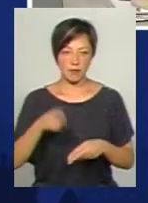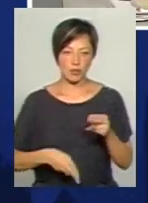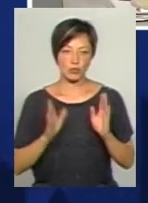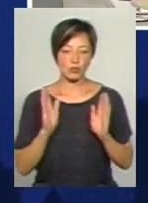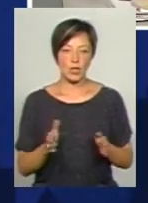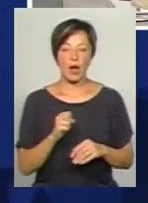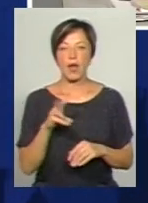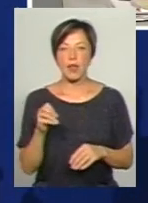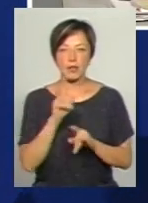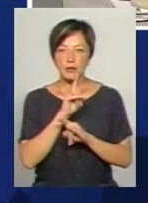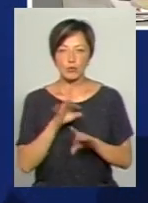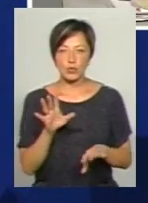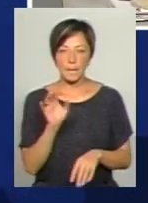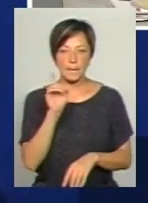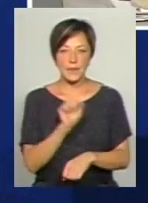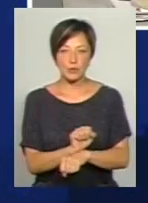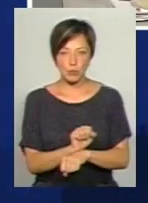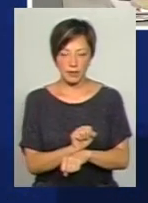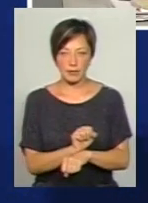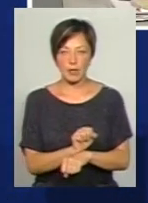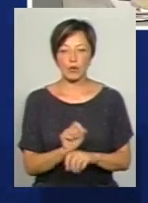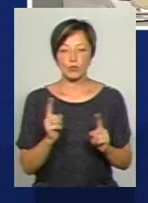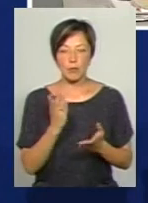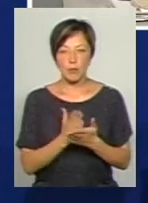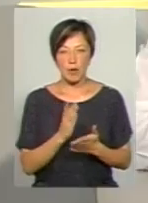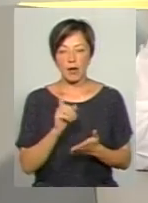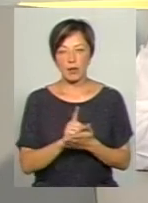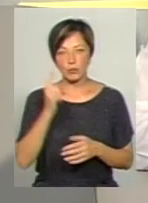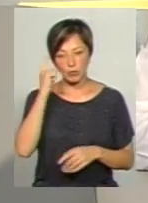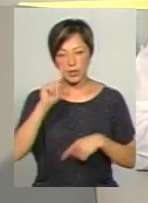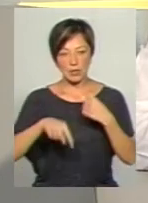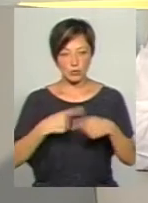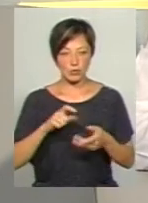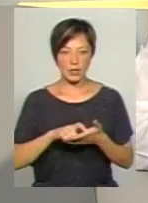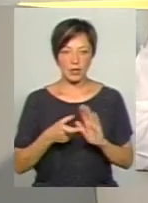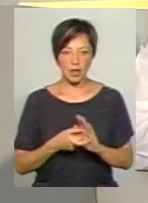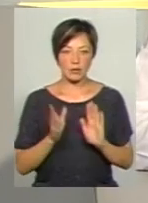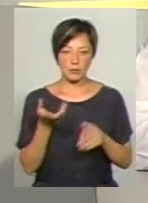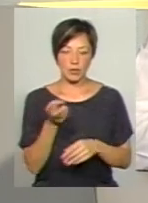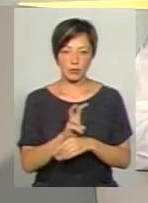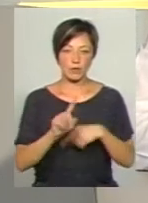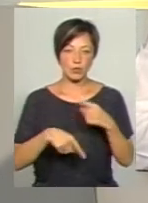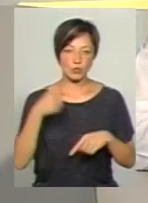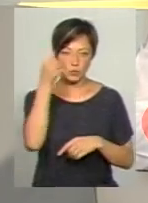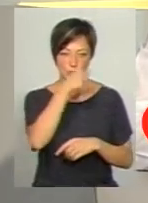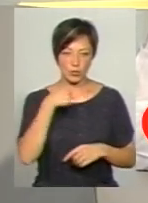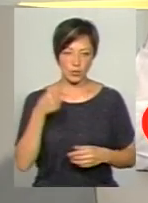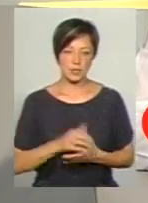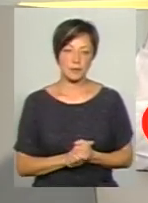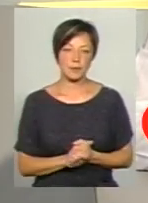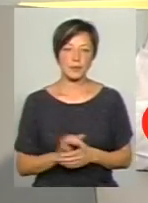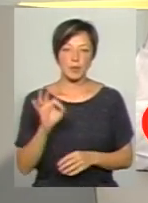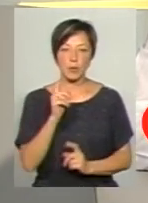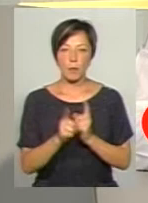завершений, але він не буде призупинений, тому що ми маємо думати і про наступні класи, які будуть в наступному році, про